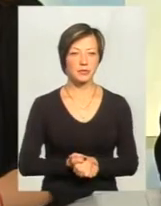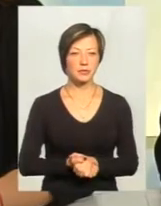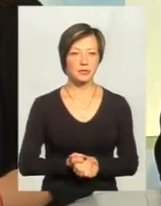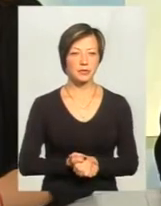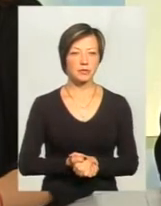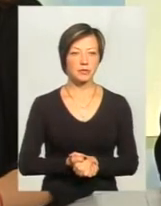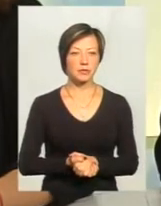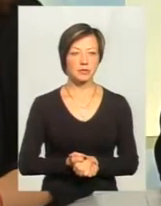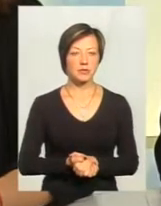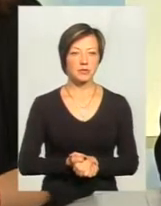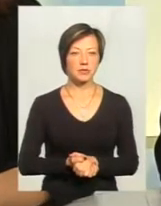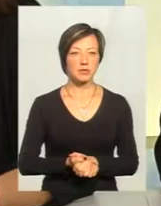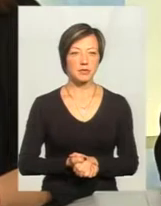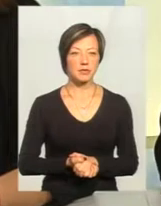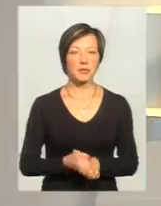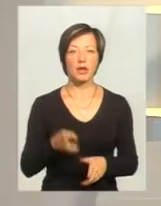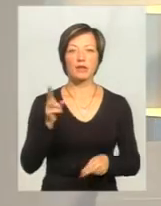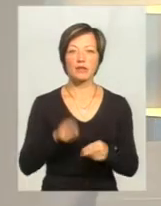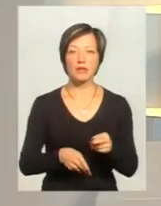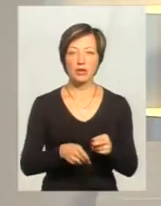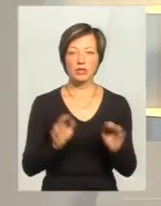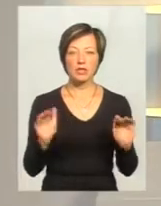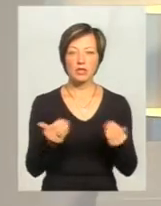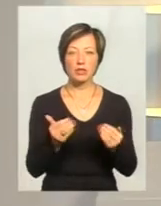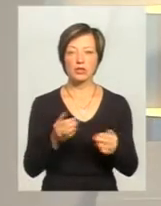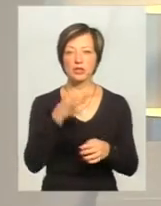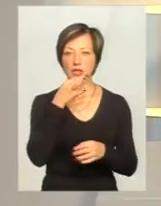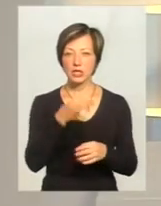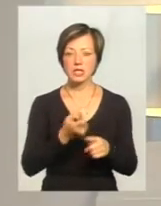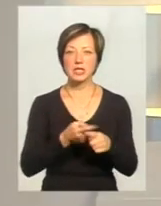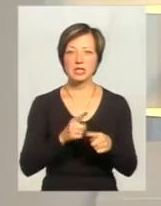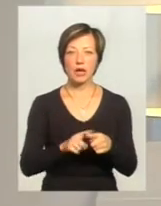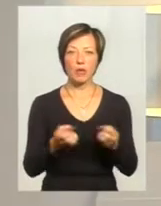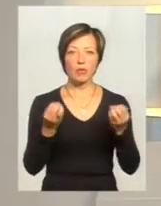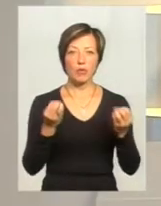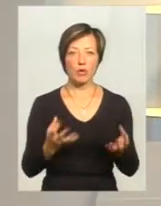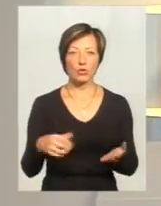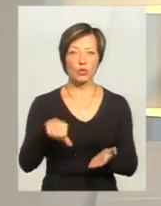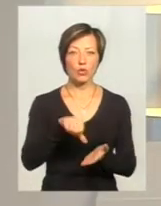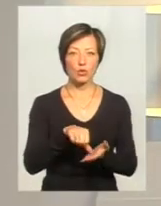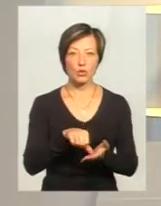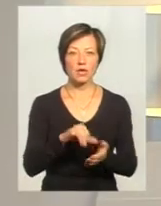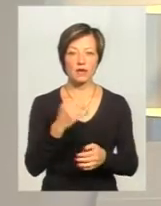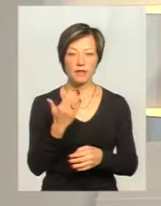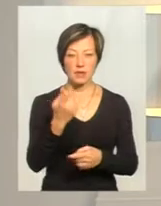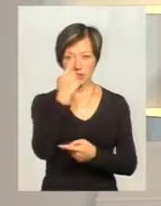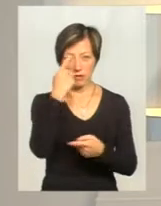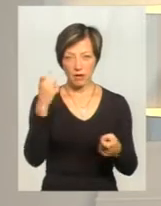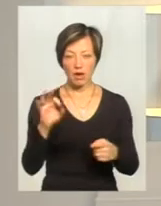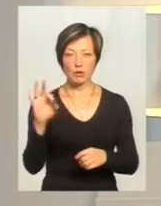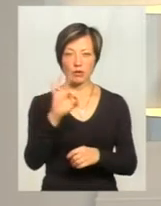таким чином. І на завершення дуже сисло, пані Олено, скажіть, це просто участь, і ви заявляєте